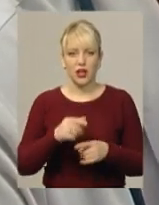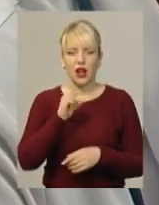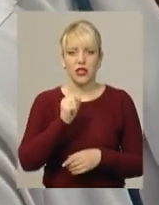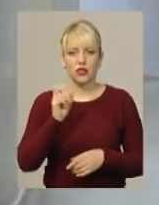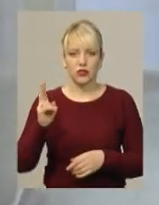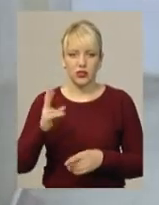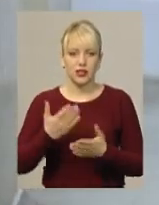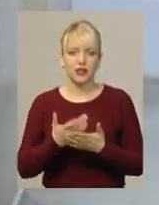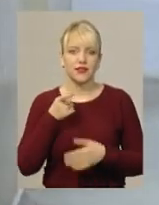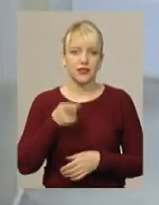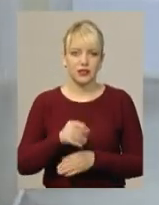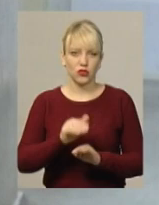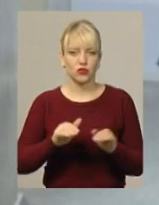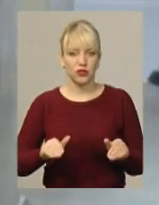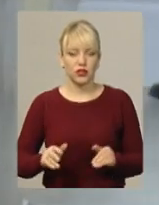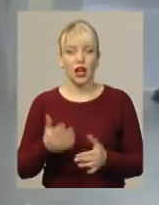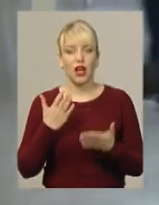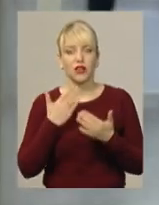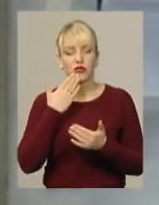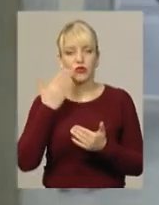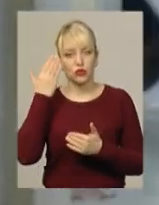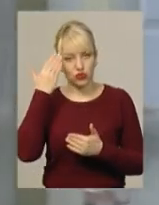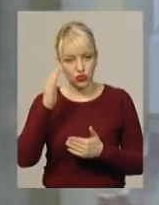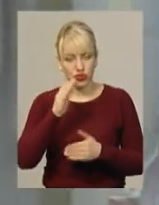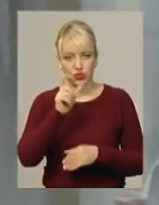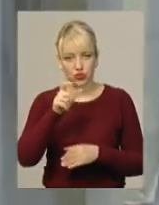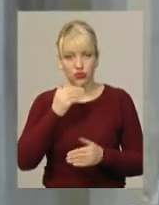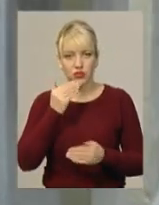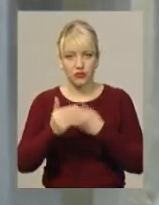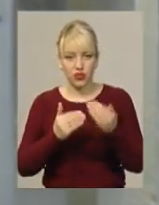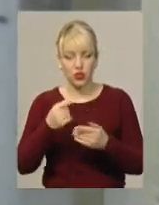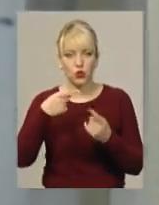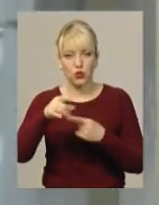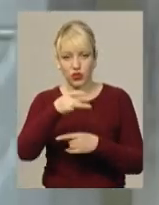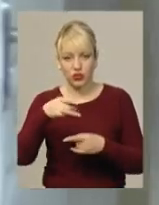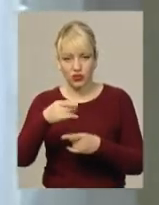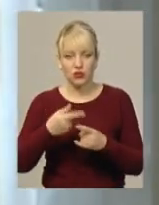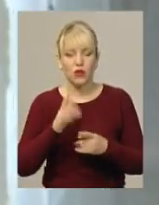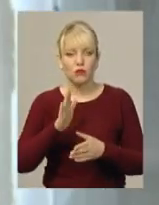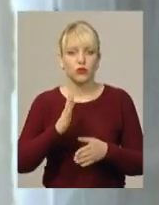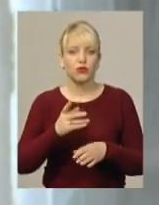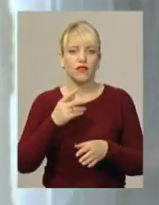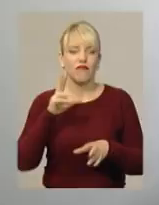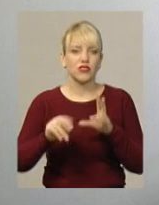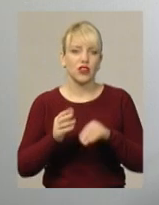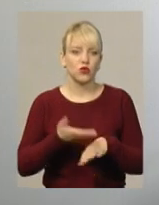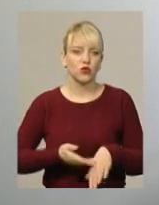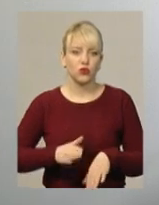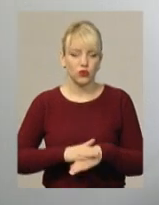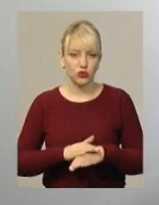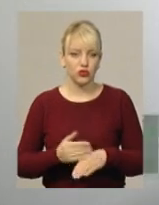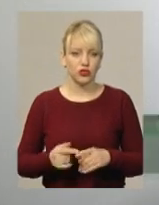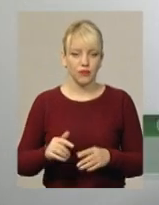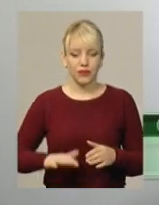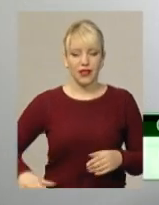близько тисячі дітей. Якщо до нього звернуться пацієнти з інших дільниць, можуть з'явитися труднощі при їхньому обслуговуванні, вважає педіатр. Територіально